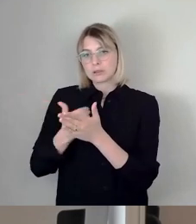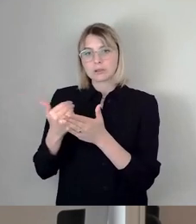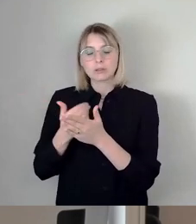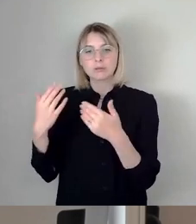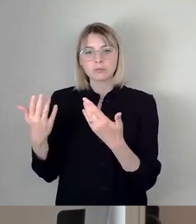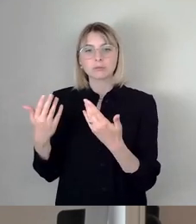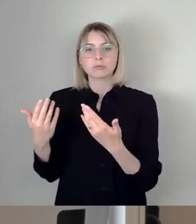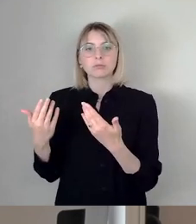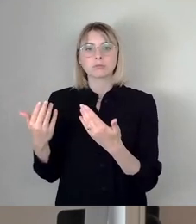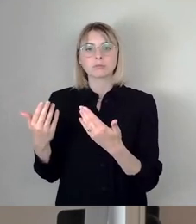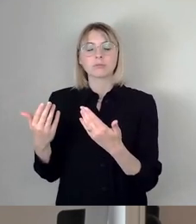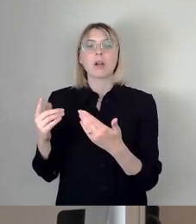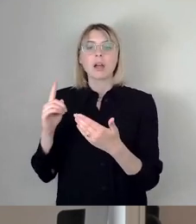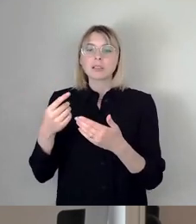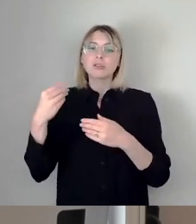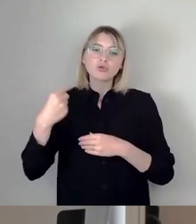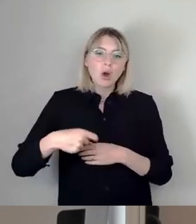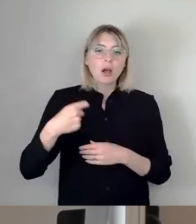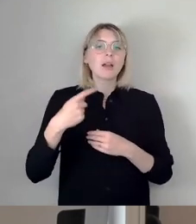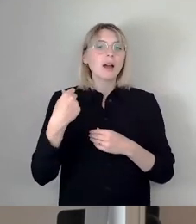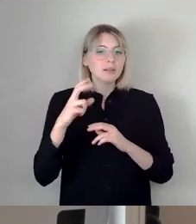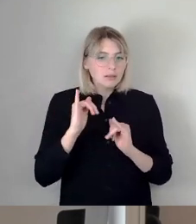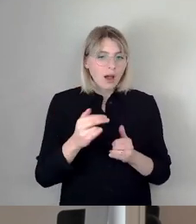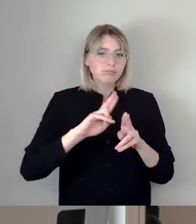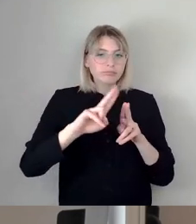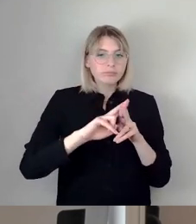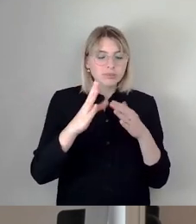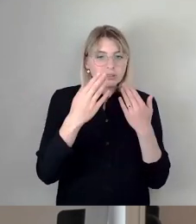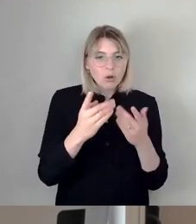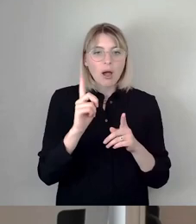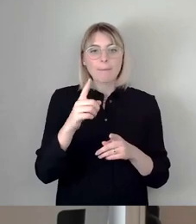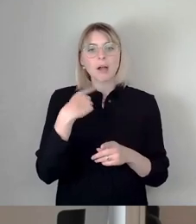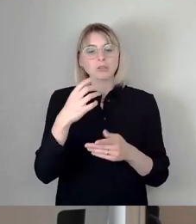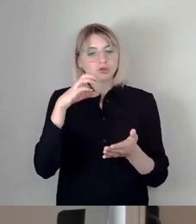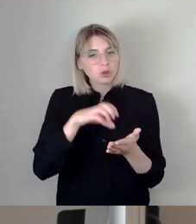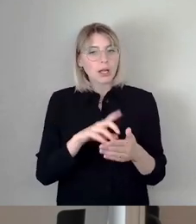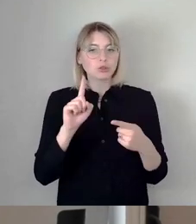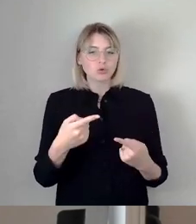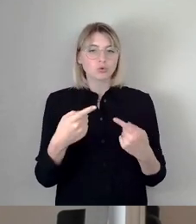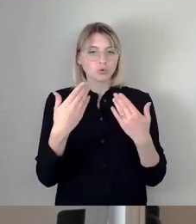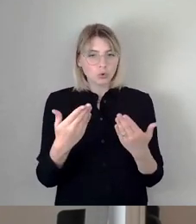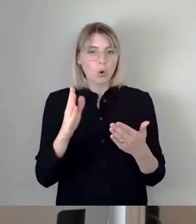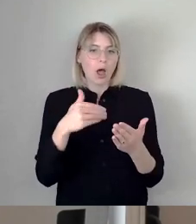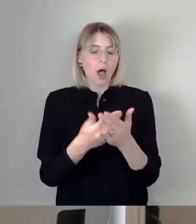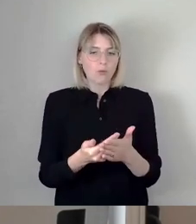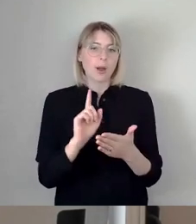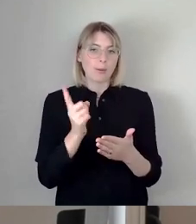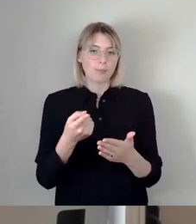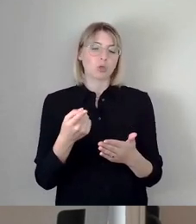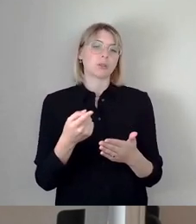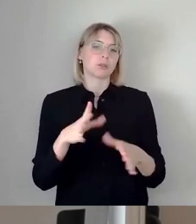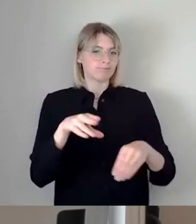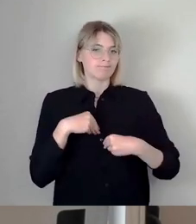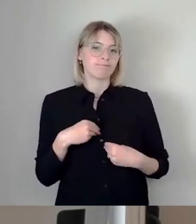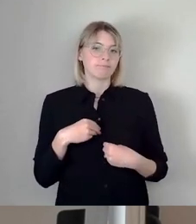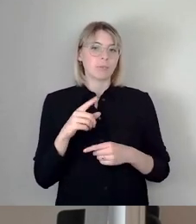teuer, Denkmale zu sanieren, das ist richtig. Aber wir haben als Stadt auch die Aufgabe, uns darum zu kümmern. Das ist kein Luxus. Wir sind eine Kunst und Kulturstadt.